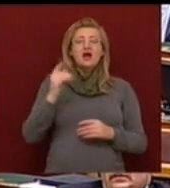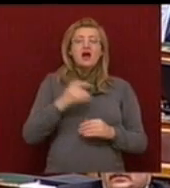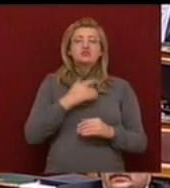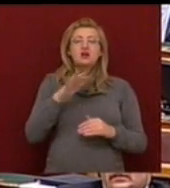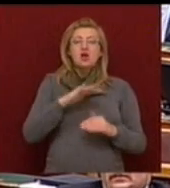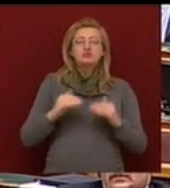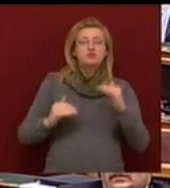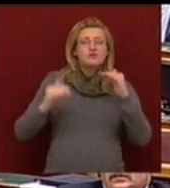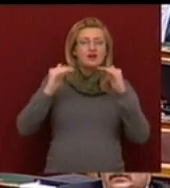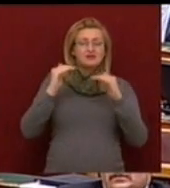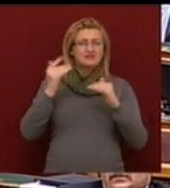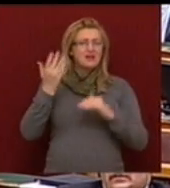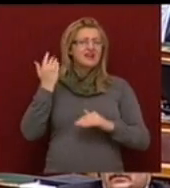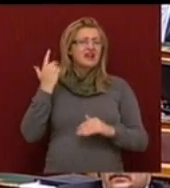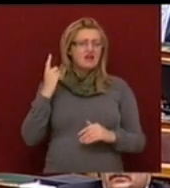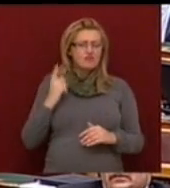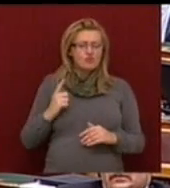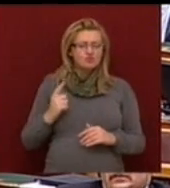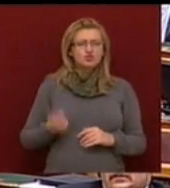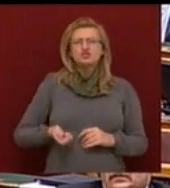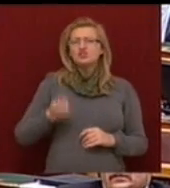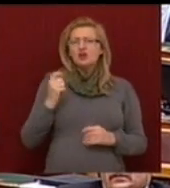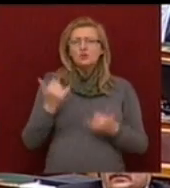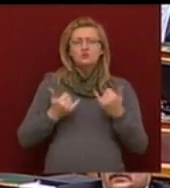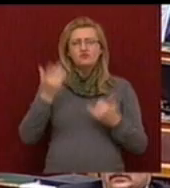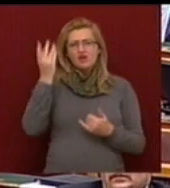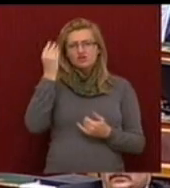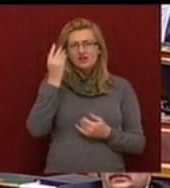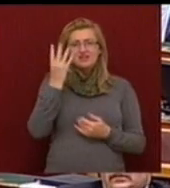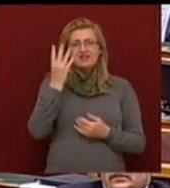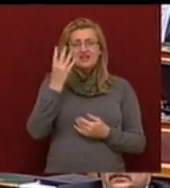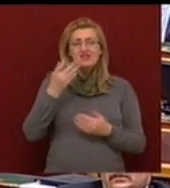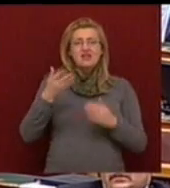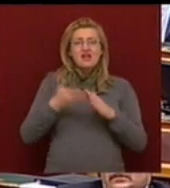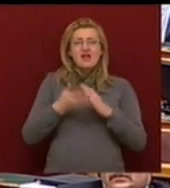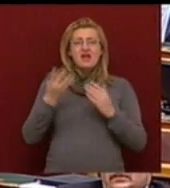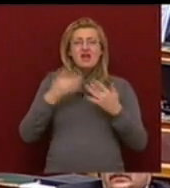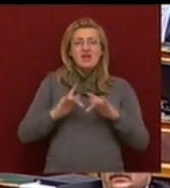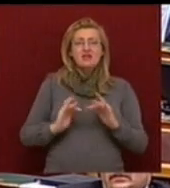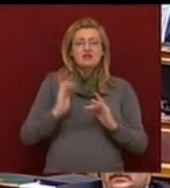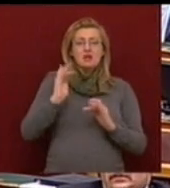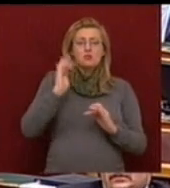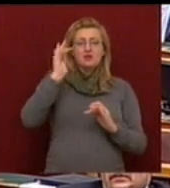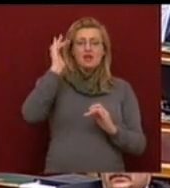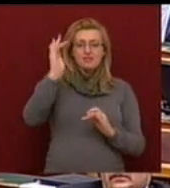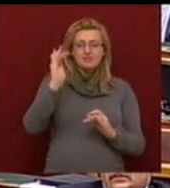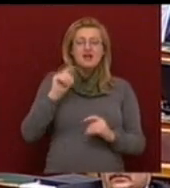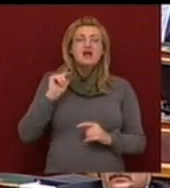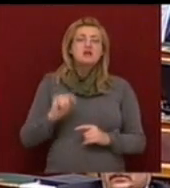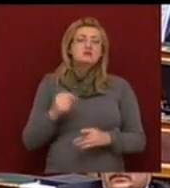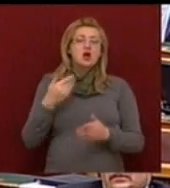Ez nagyon régen volt. Sikerült a versenyképességben négy helyet előrelépni. Ez is nagyon régen volt. Ez a